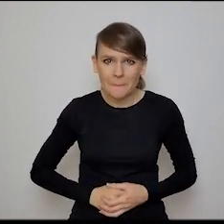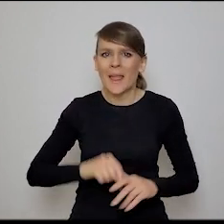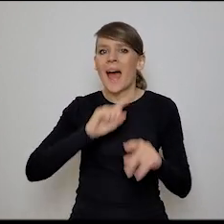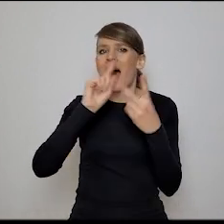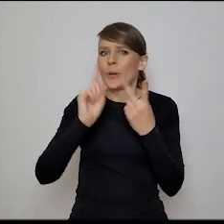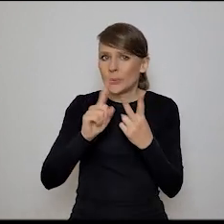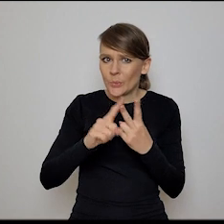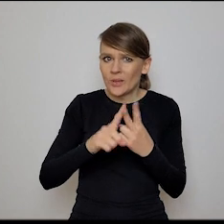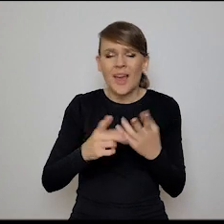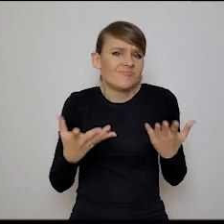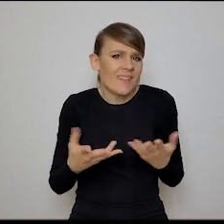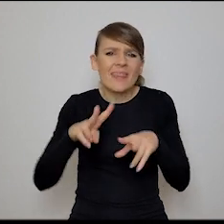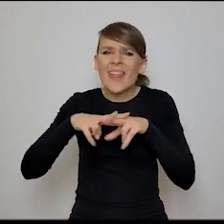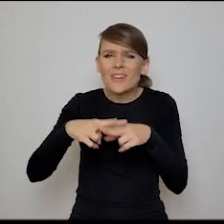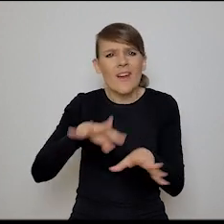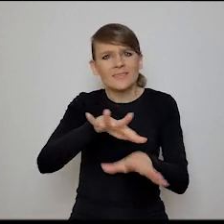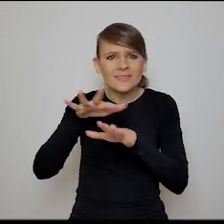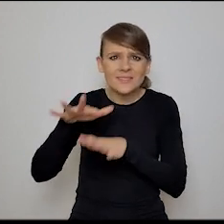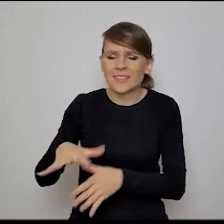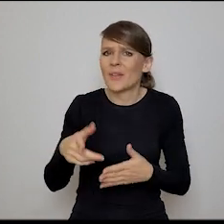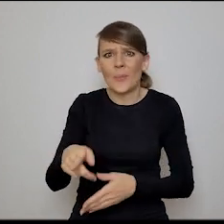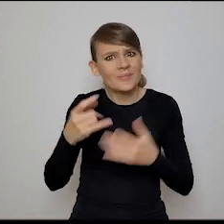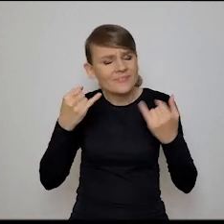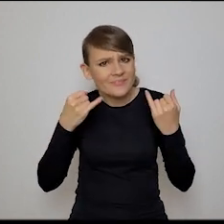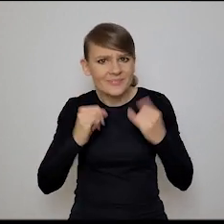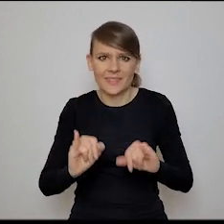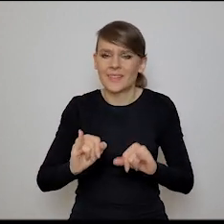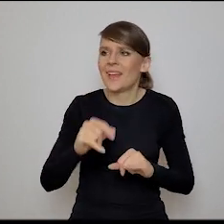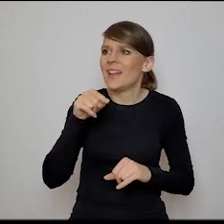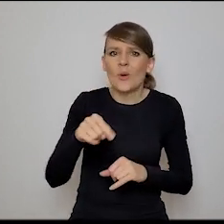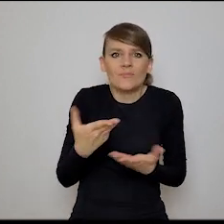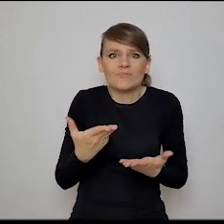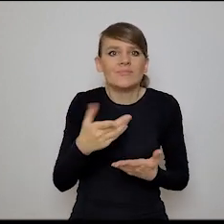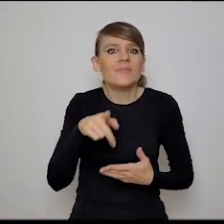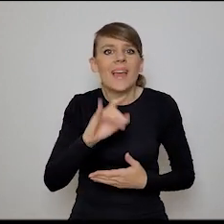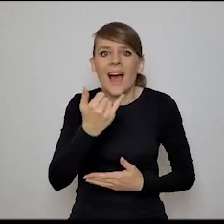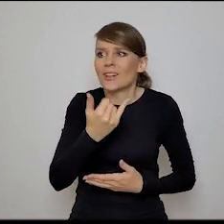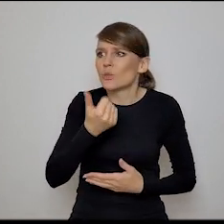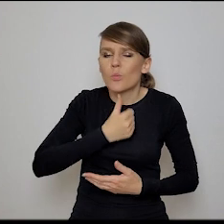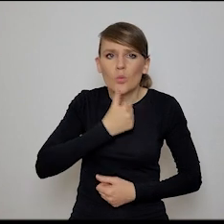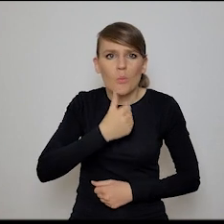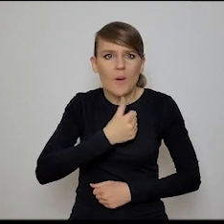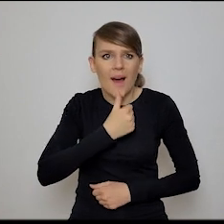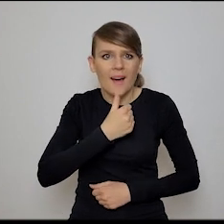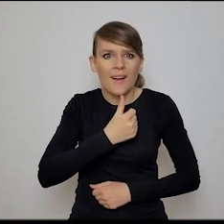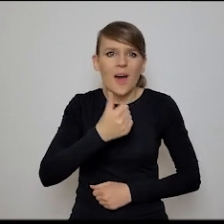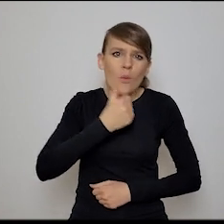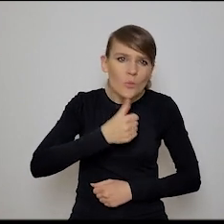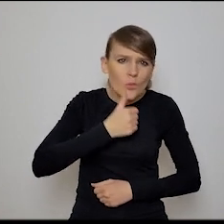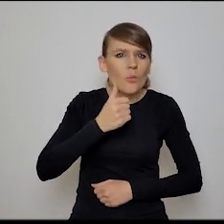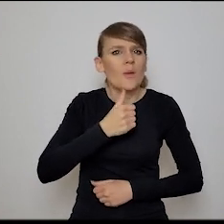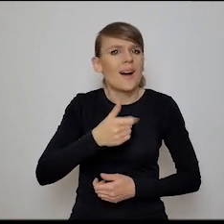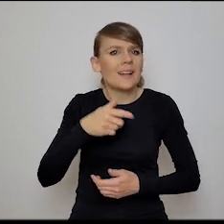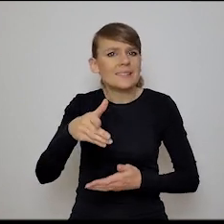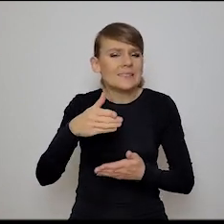narzędziowa, tylko jakiś taki oversight, bym powiedziała, czyli jakaś próba przedarcia się